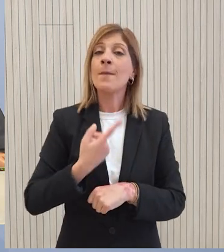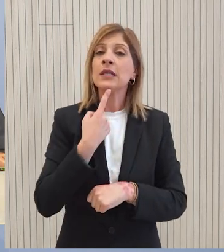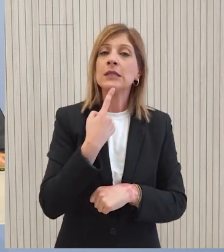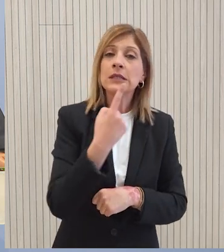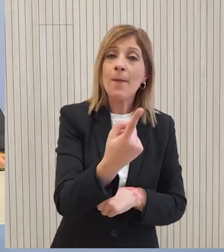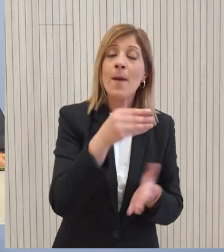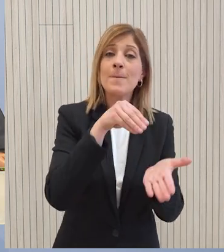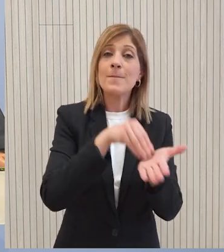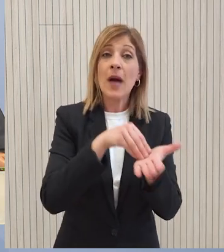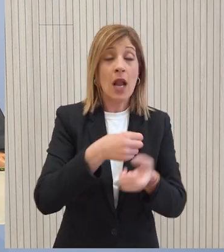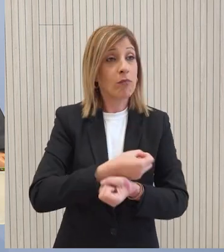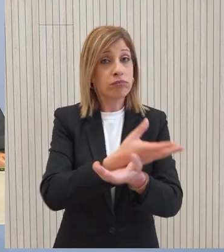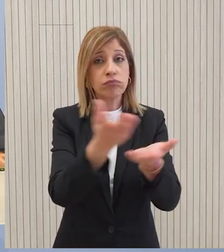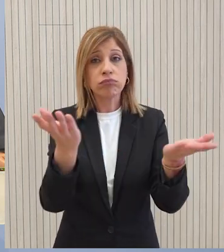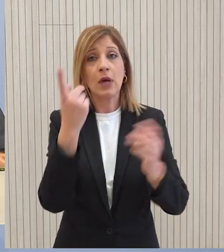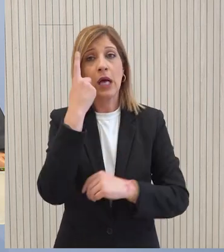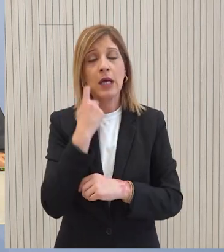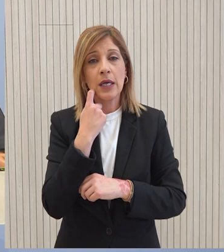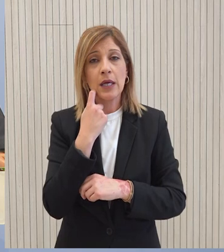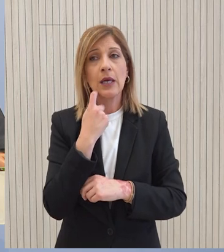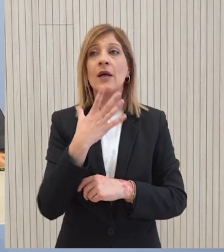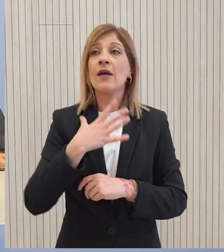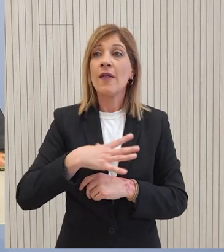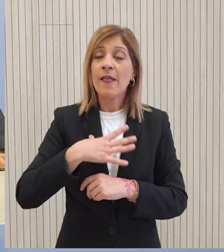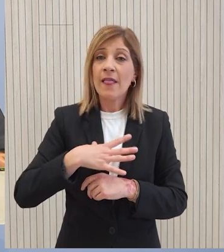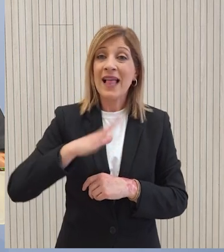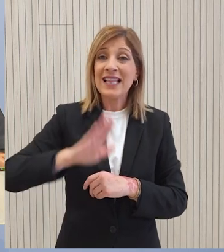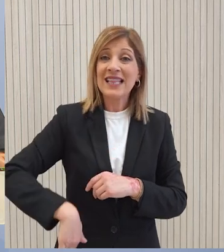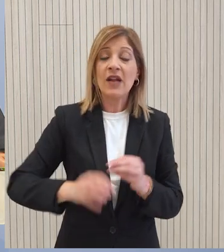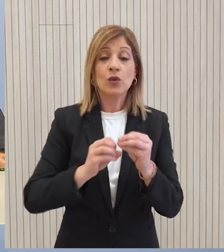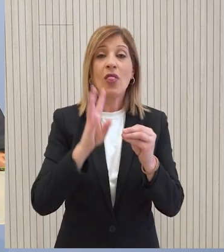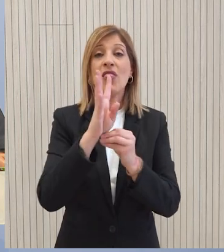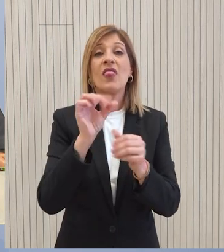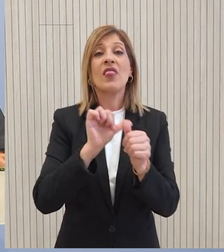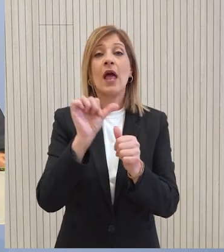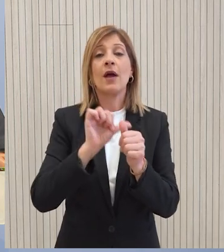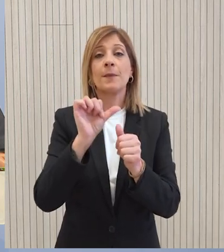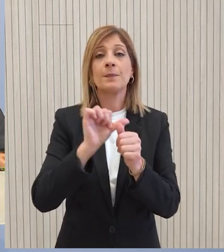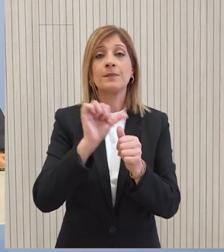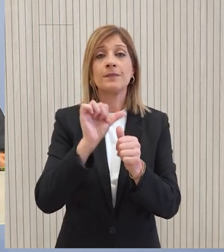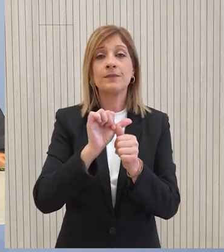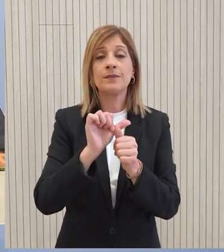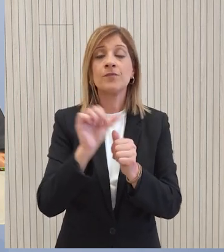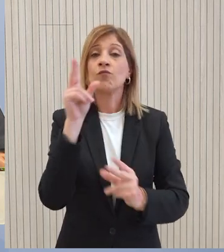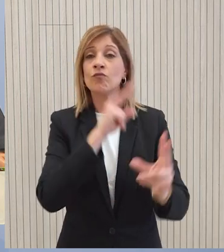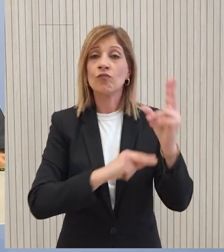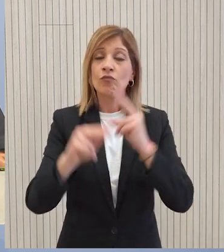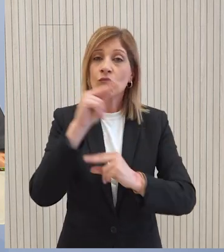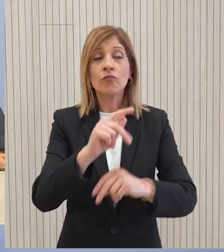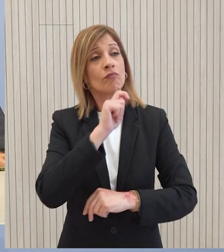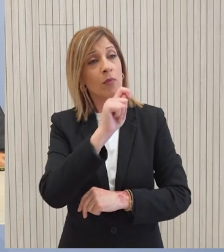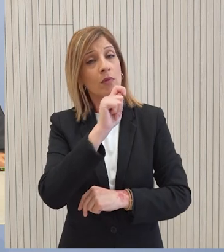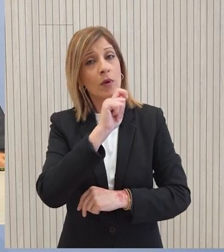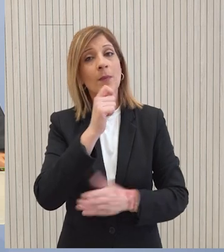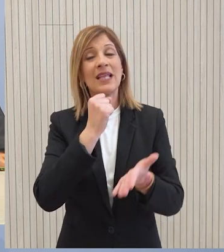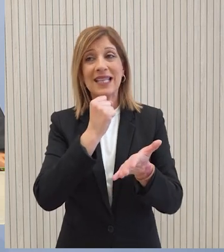στείλουμε ξανά δημόσια είναι το μήνυμα το οποίο στέλνουμε τους τελευταίους 14 μήνες όχι μόνο μέσα από τις δημόσιες μας δηλώσεις